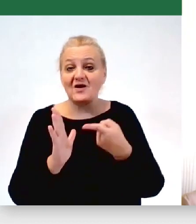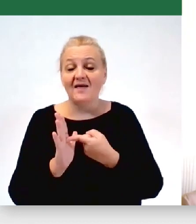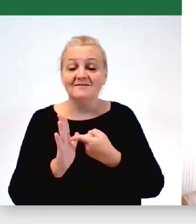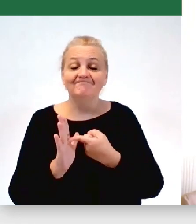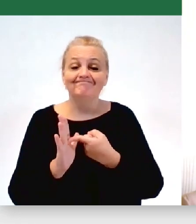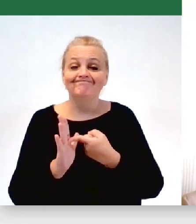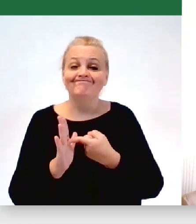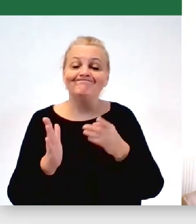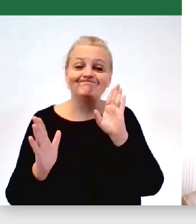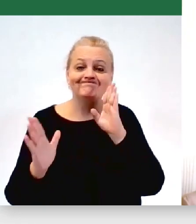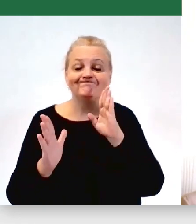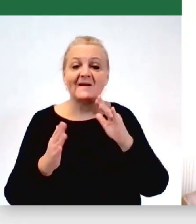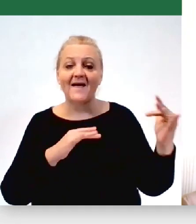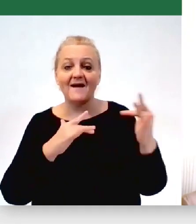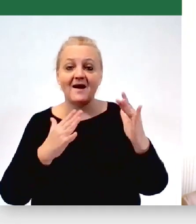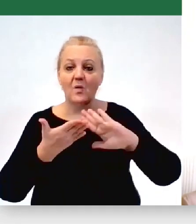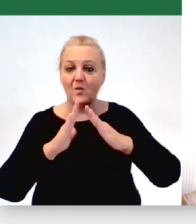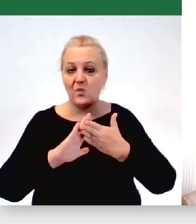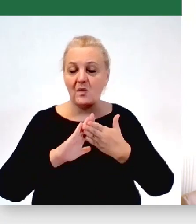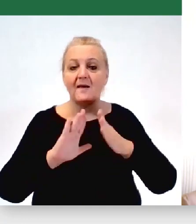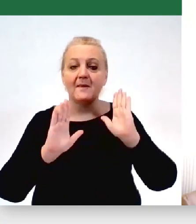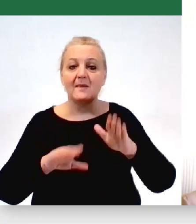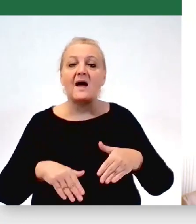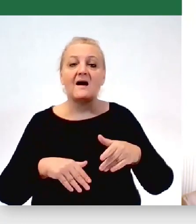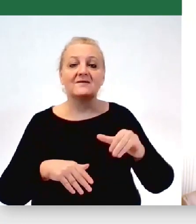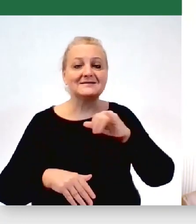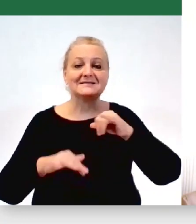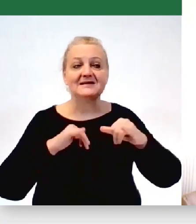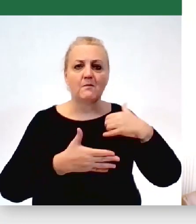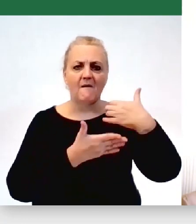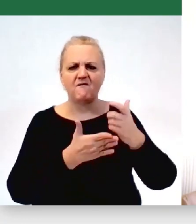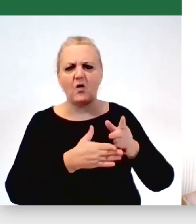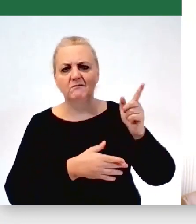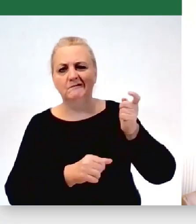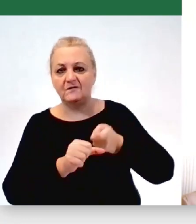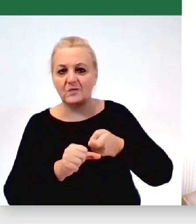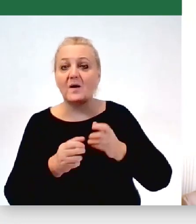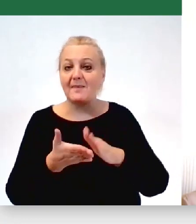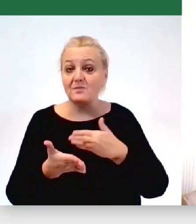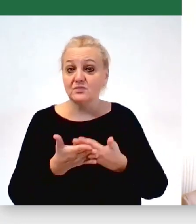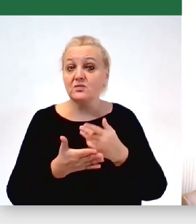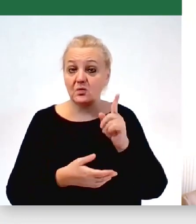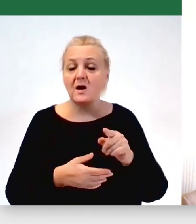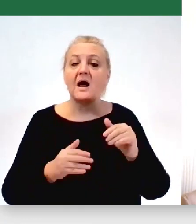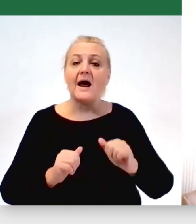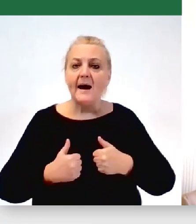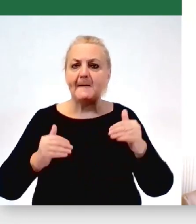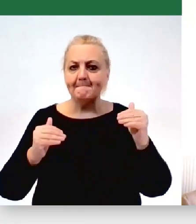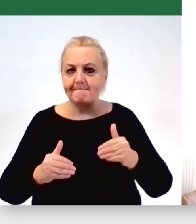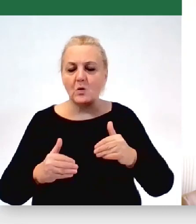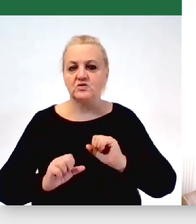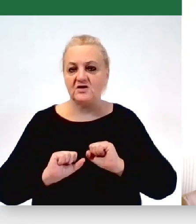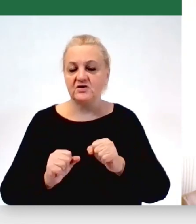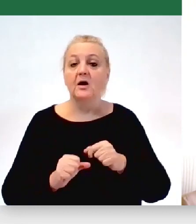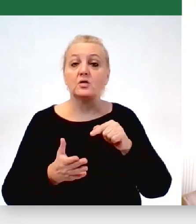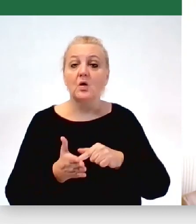układania relacji nawet z wrogim sobie samorządem wojewódzkim, żeby móc funkcjonować, bo ta przestrzeń też